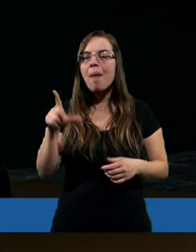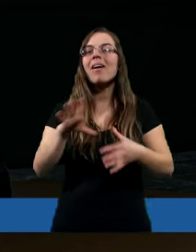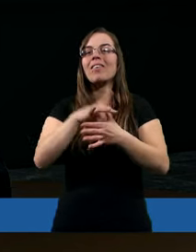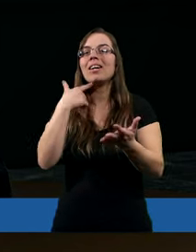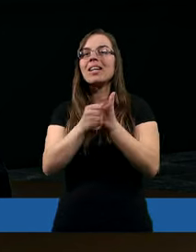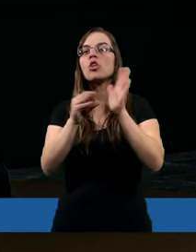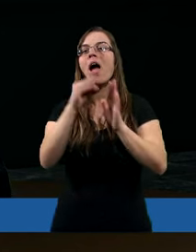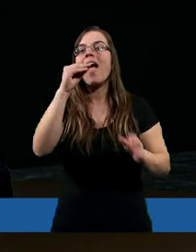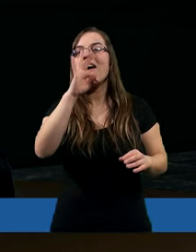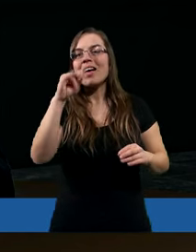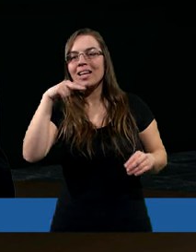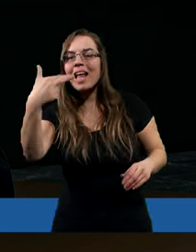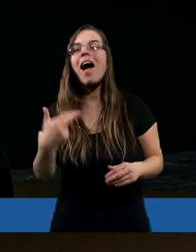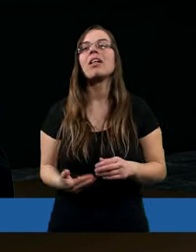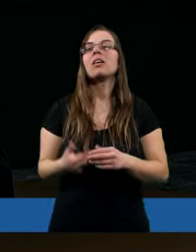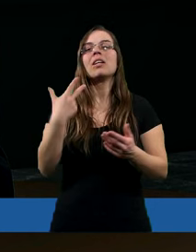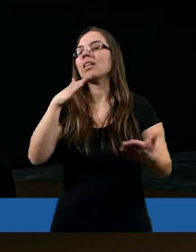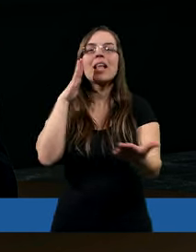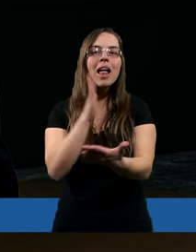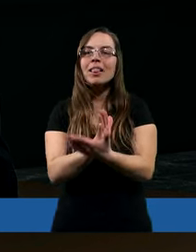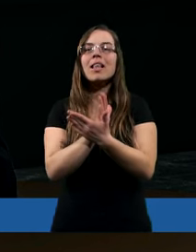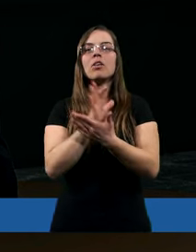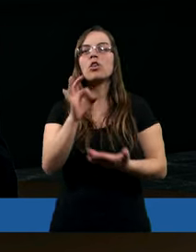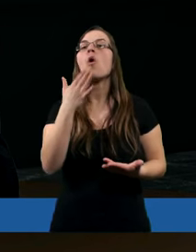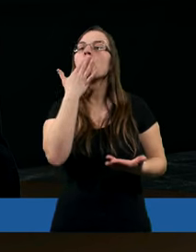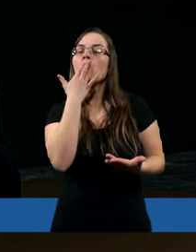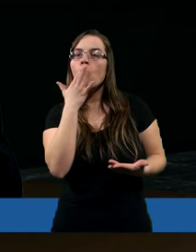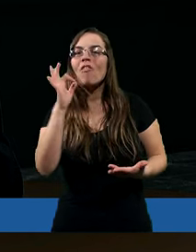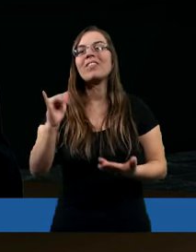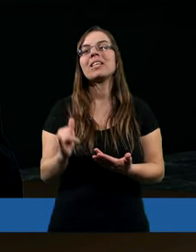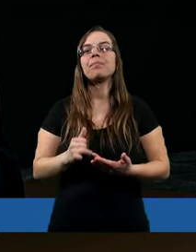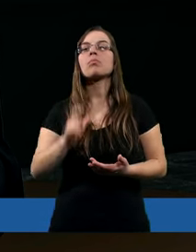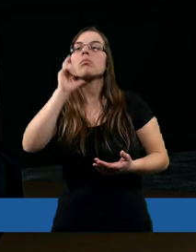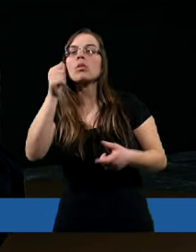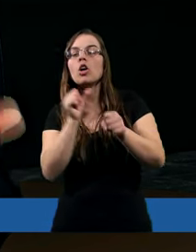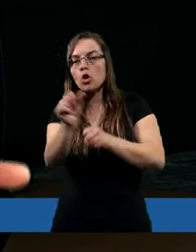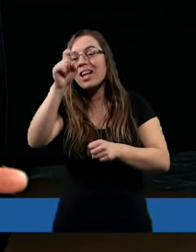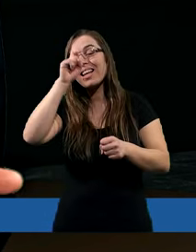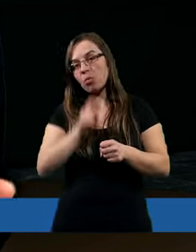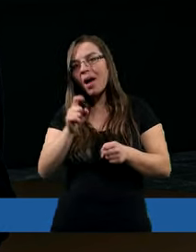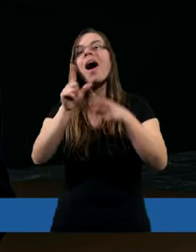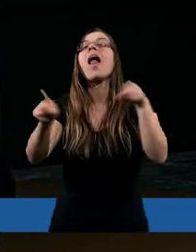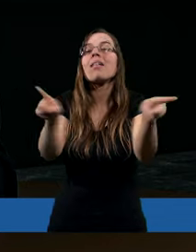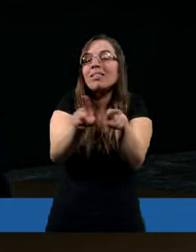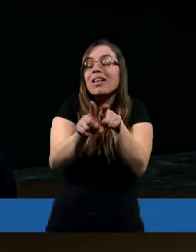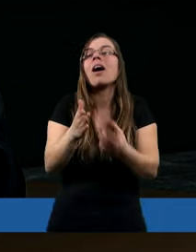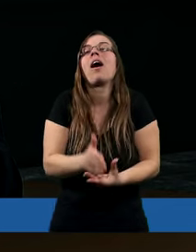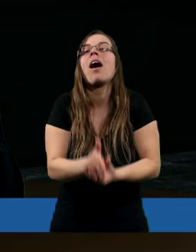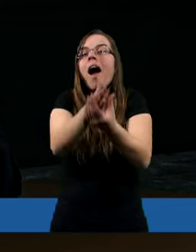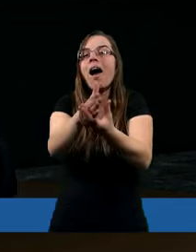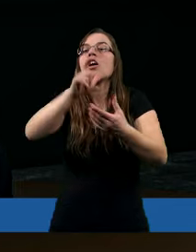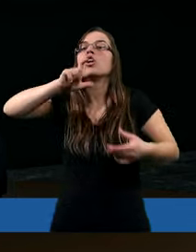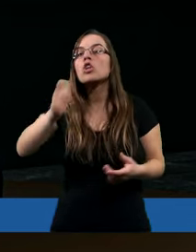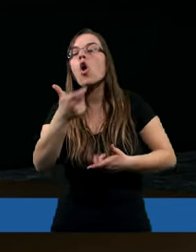Paweł w liście do Efezjan nie tylko mówi, co jest złe, ale też radzi,